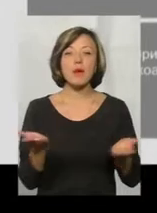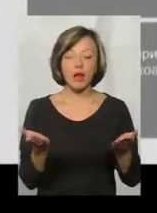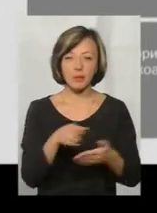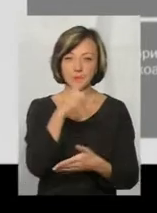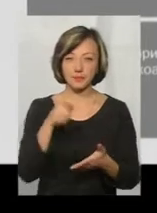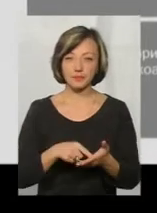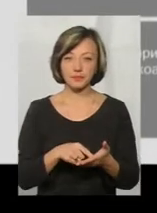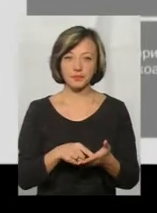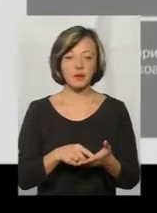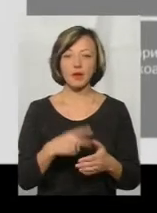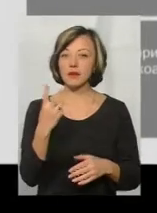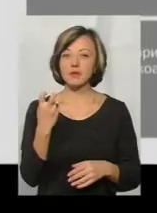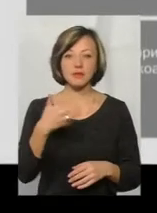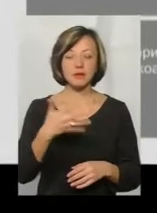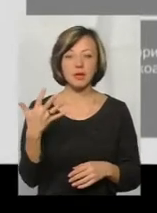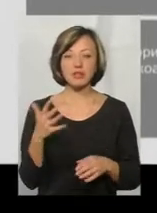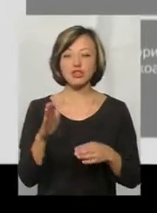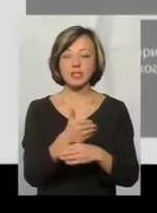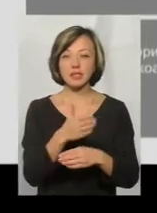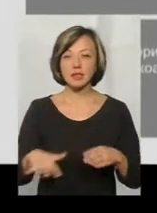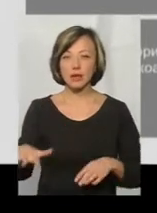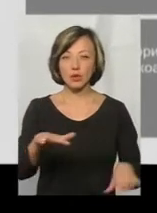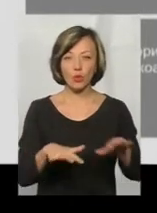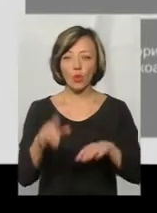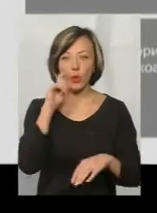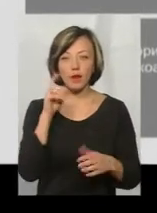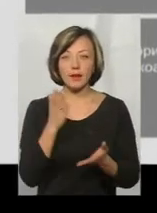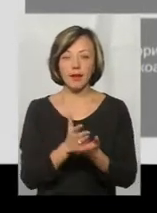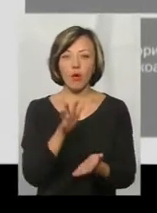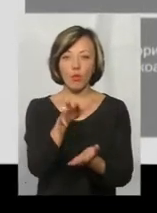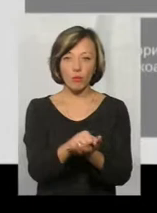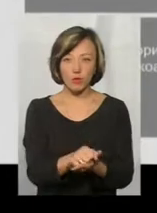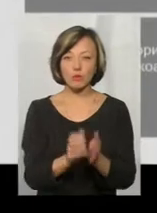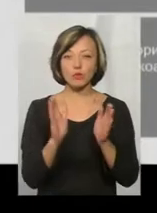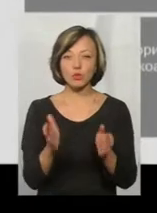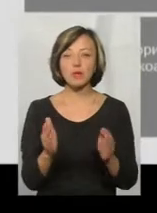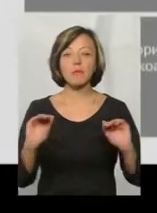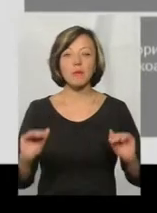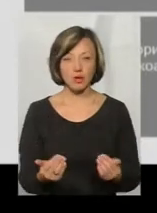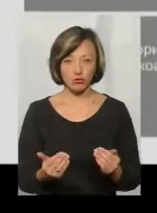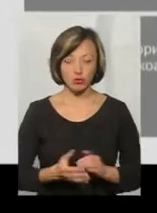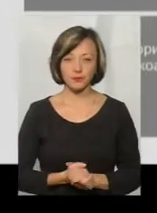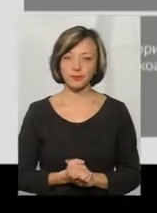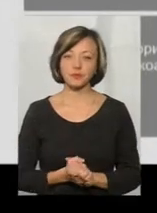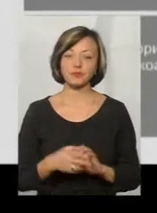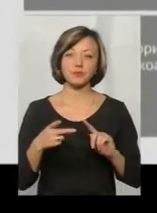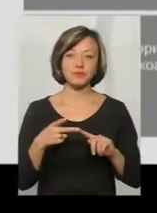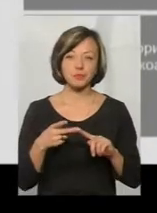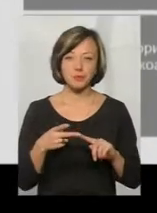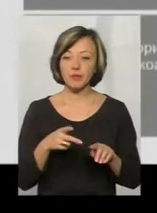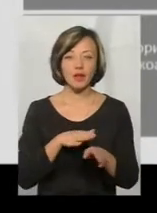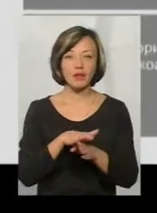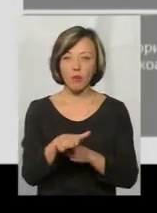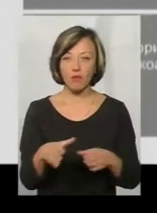Ну, по-перше, їх буде не 225, тому що частина території України є окупованою. Відповідно, їх вже буде трошки менше. Друге, тобто,